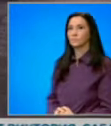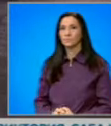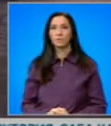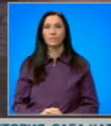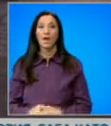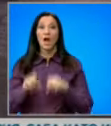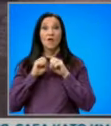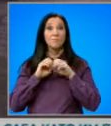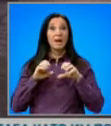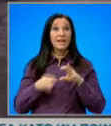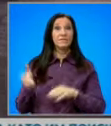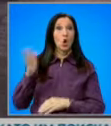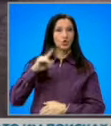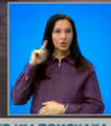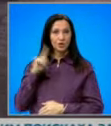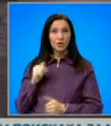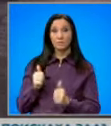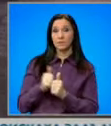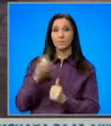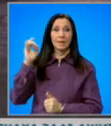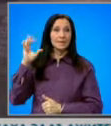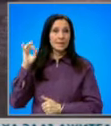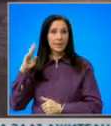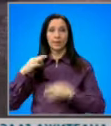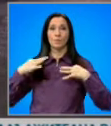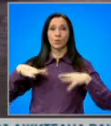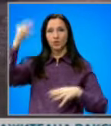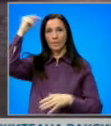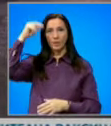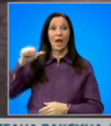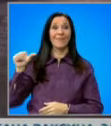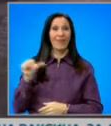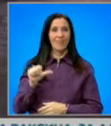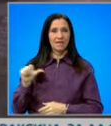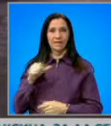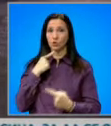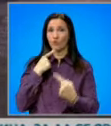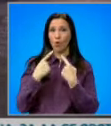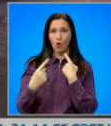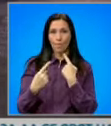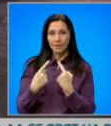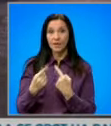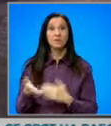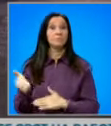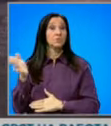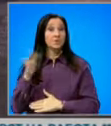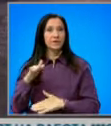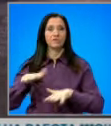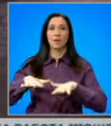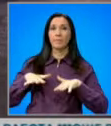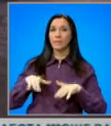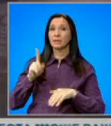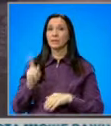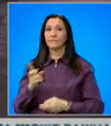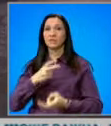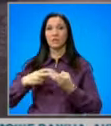В предаването още от деня съпредседател на Демократична България Танаса Танасов пък коментира, че в следващия парламент трябва